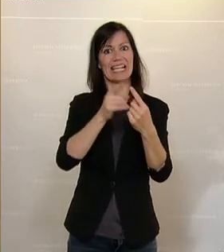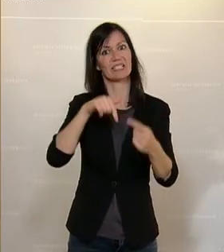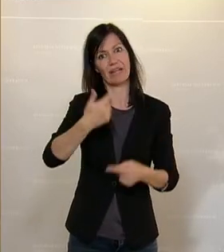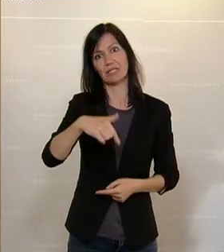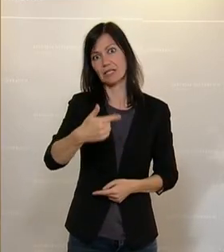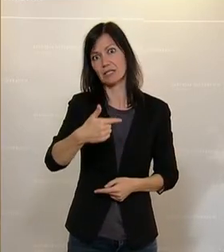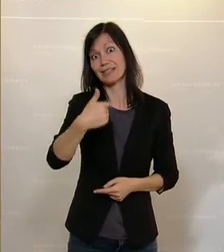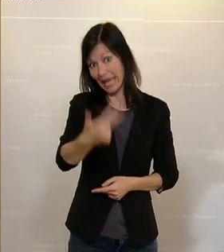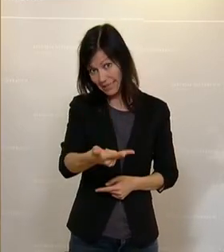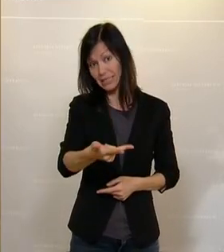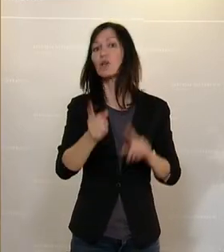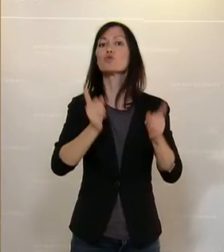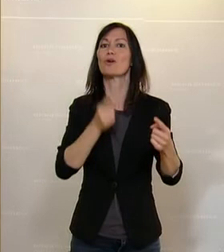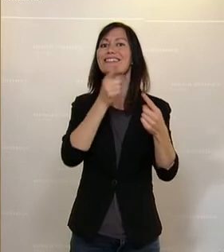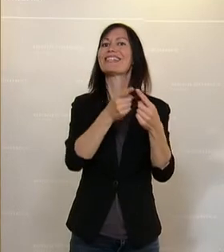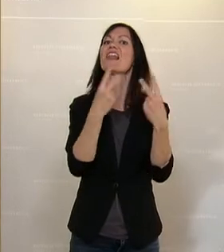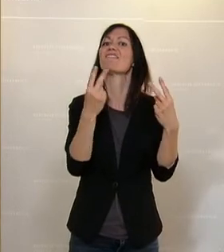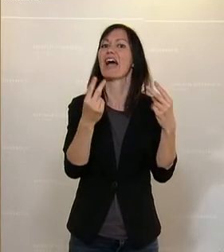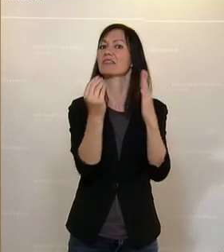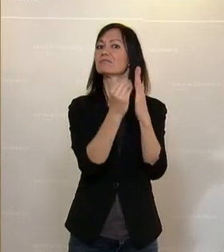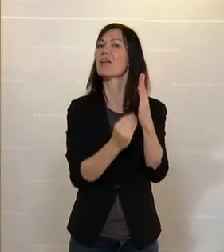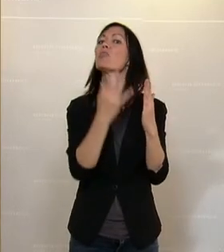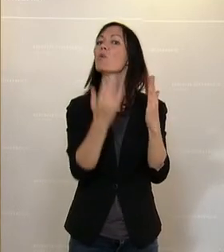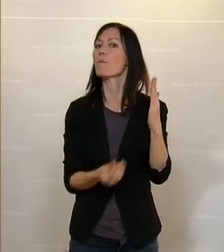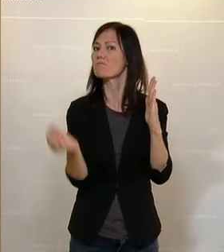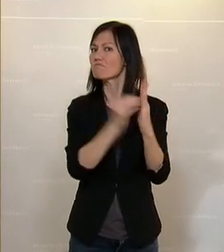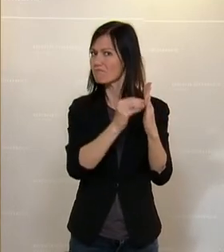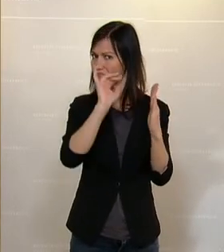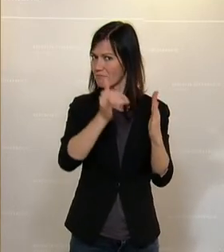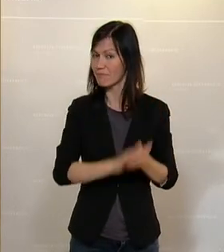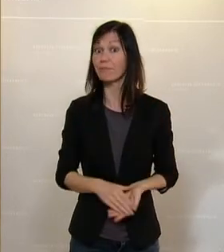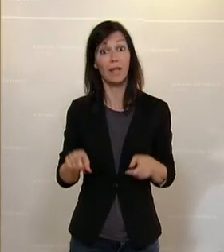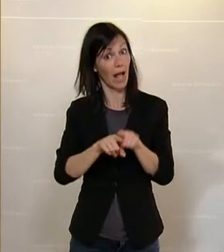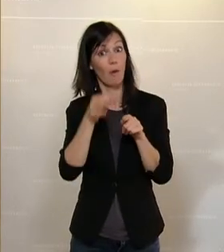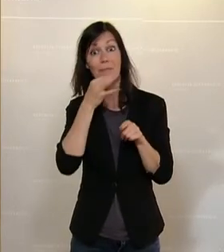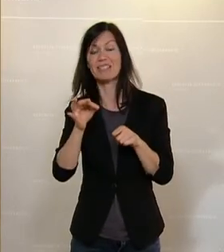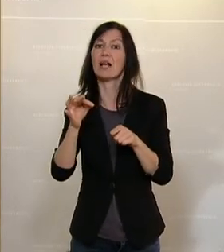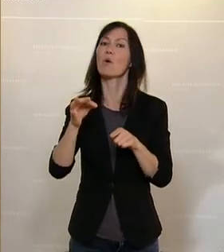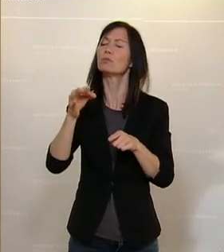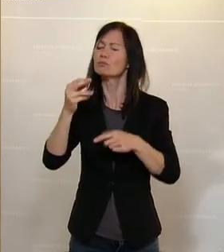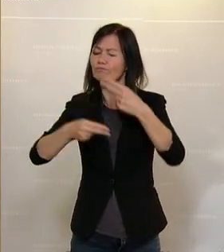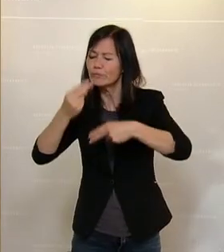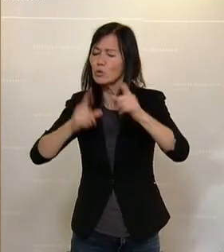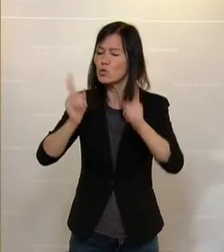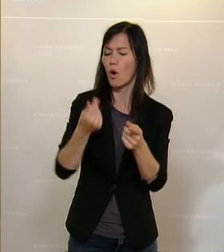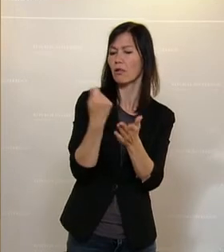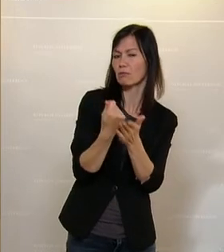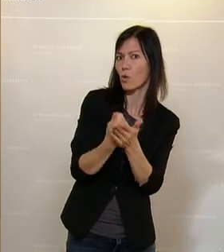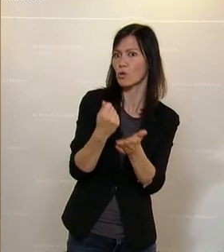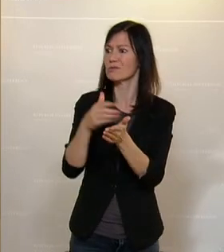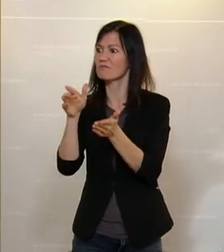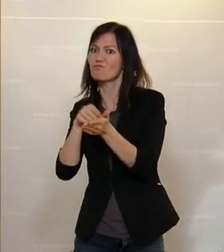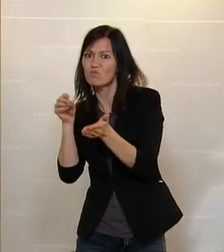das Jahr 2030, dann auch eine verstärkte Nutzen-Kosten-Untersuchung zu den gesetzlichen